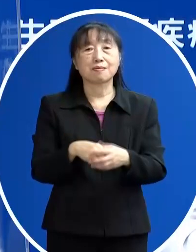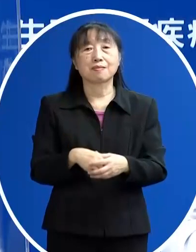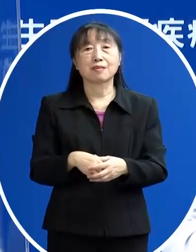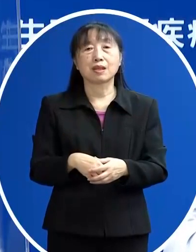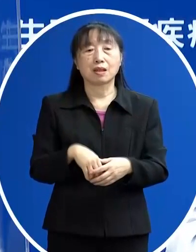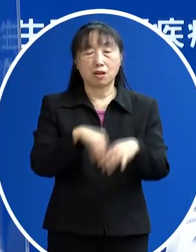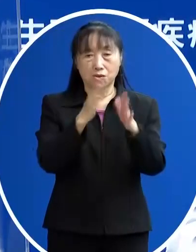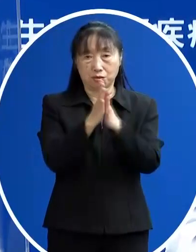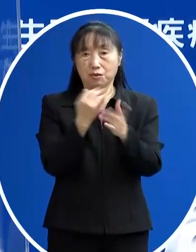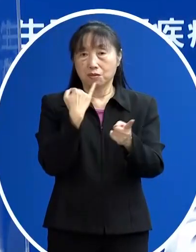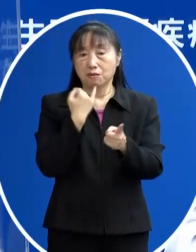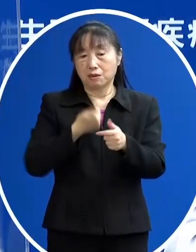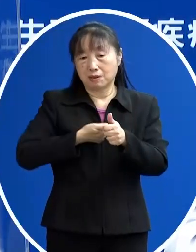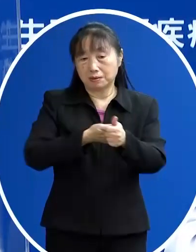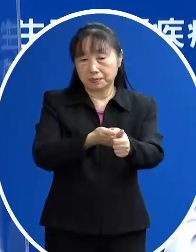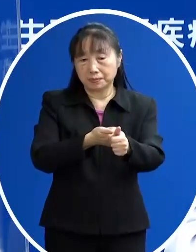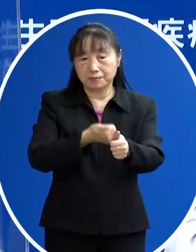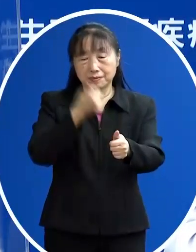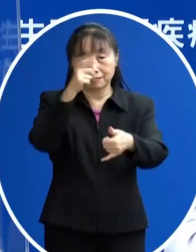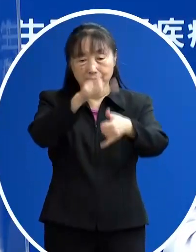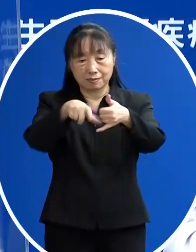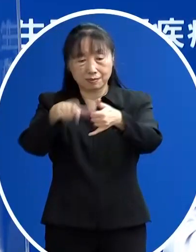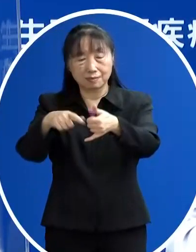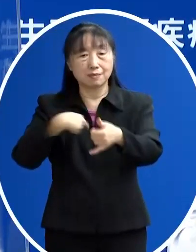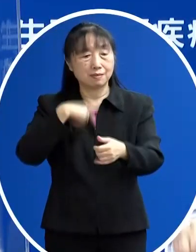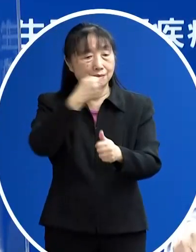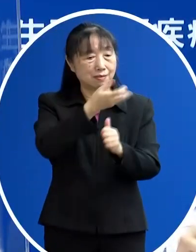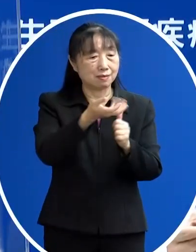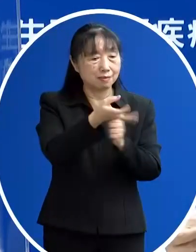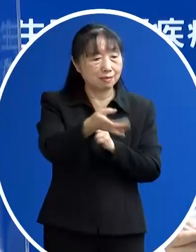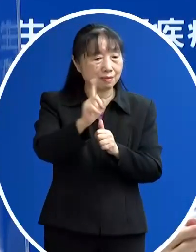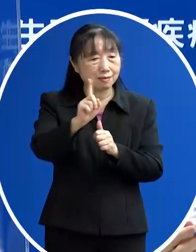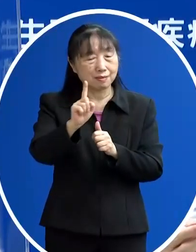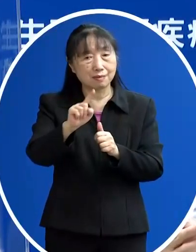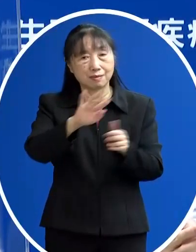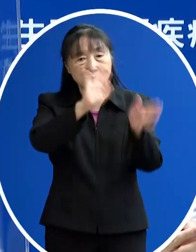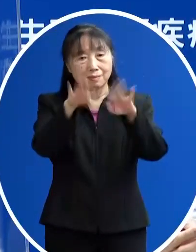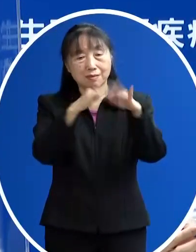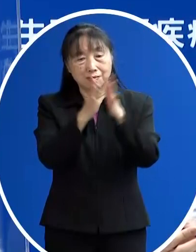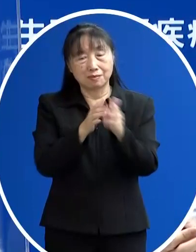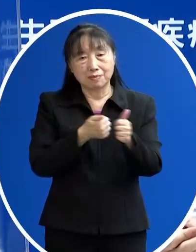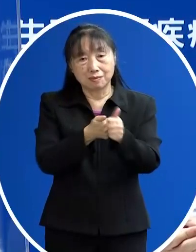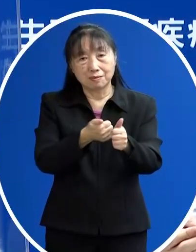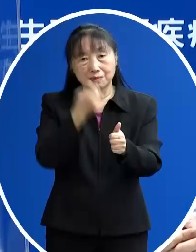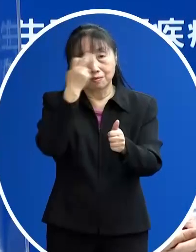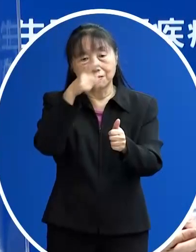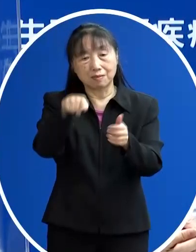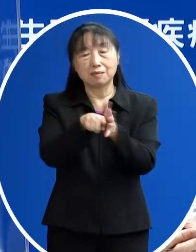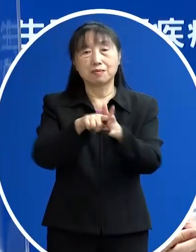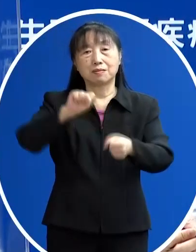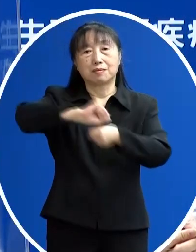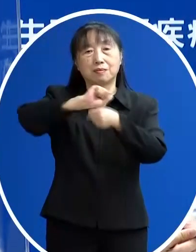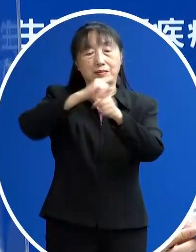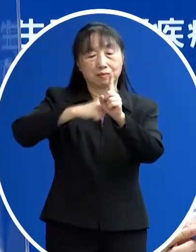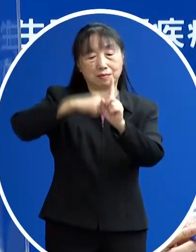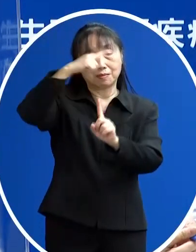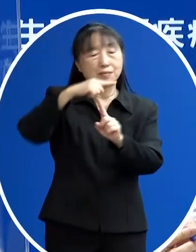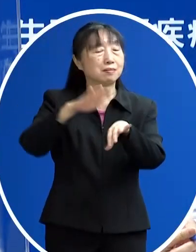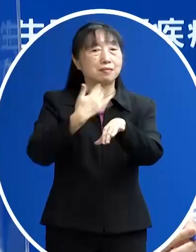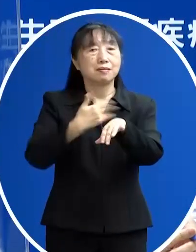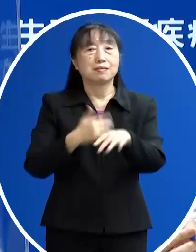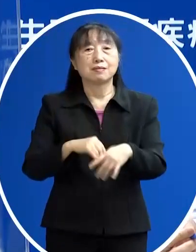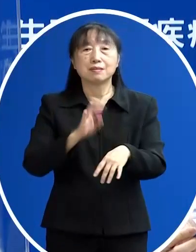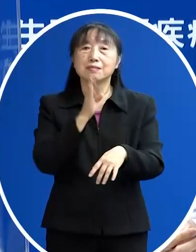蹤的道可追蹤的案例的本土案例的情況下 我們不會升高等級但是呼籲